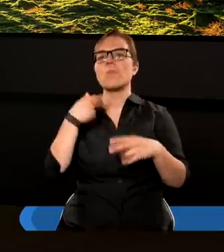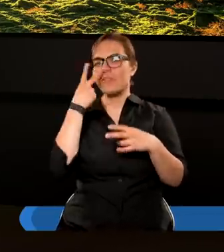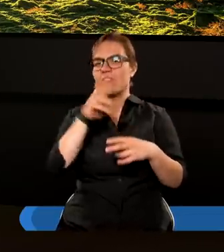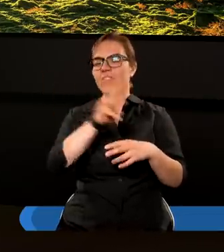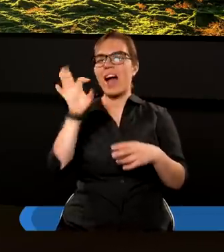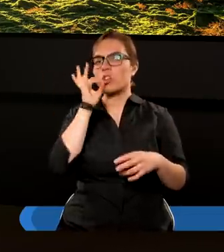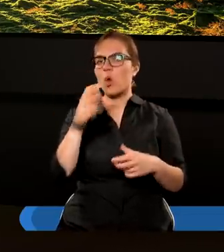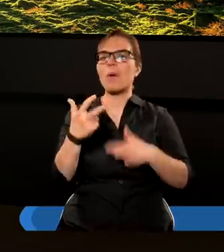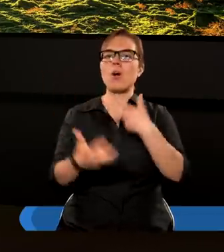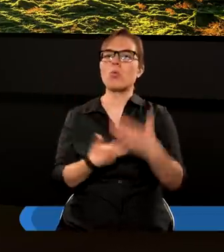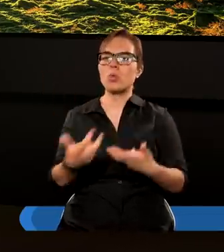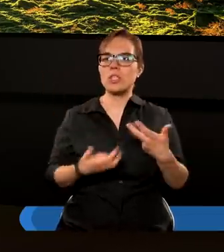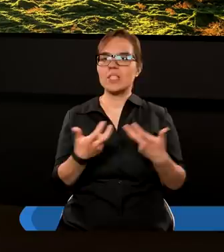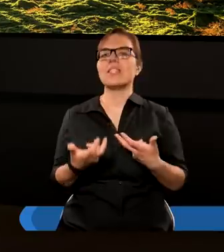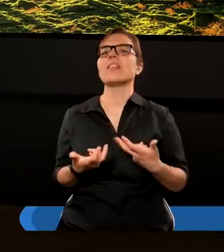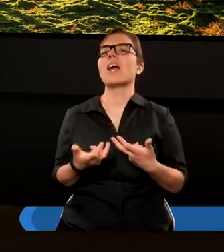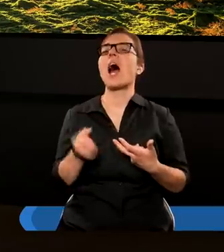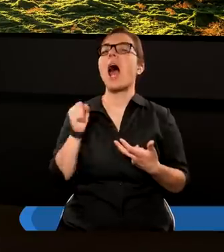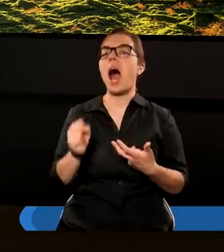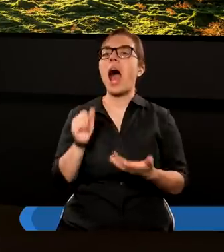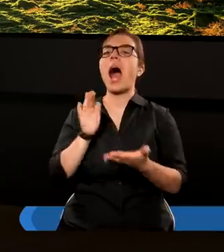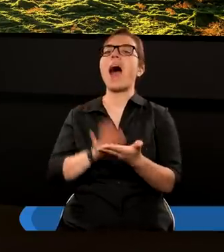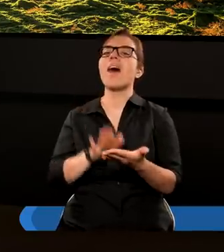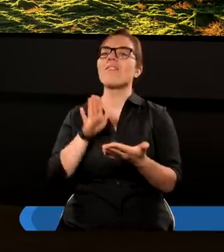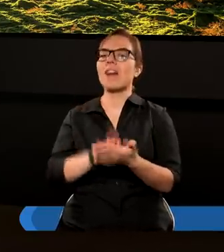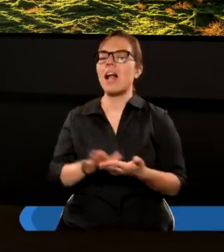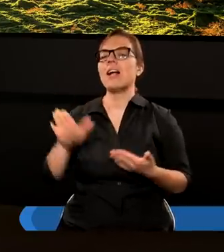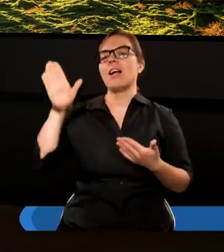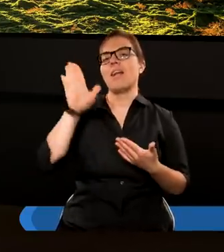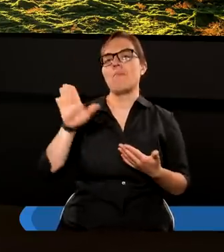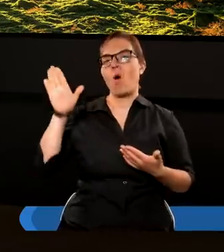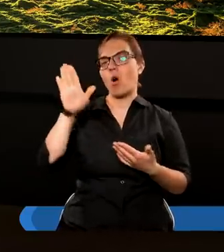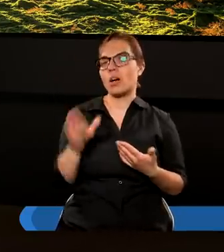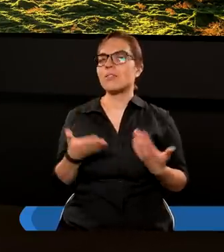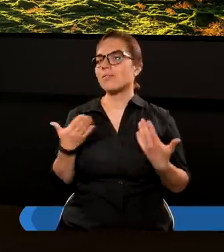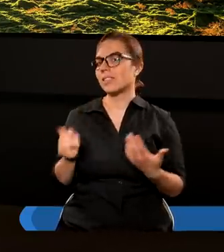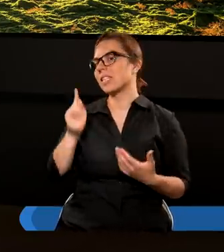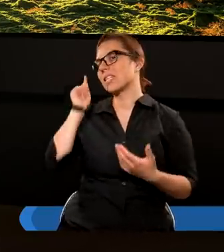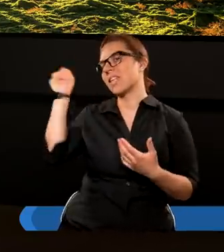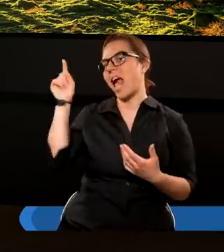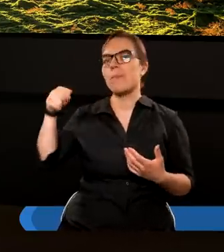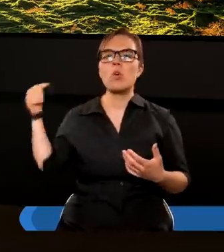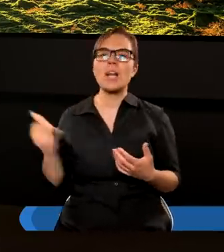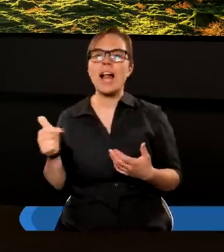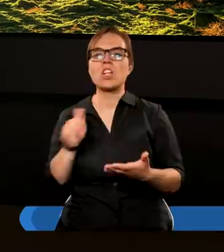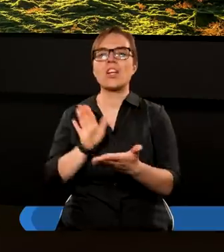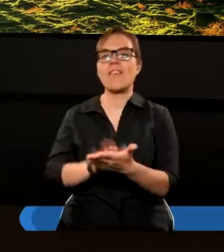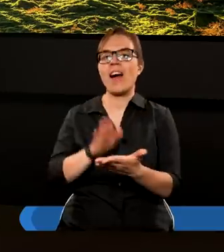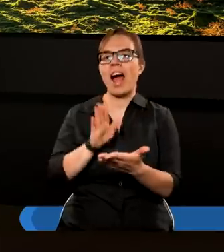wasze dobre uczynki, a chwalili Boga. Jemu należy chwała.